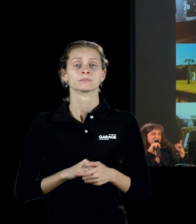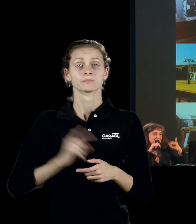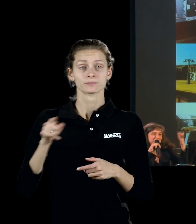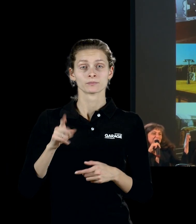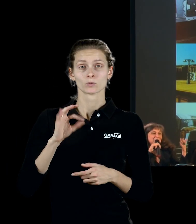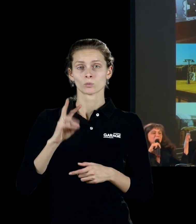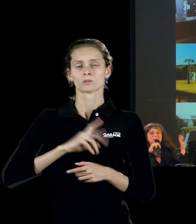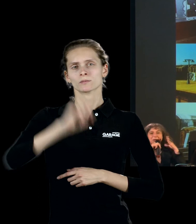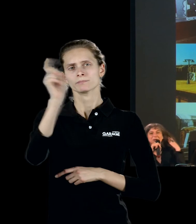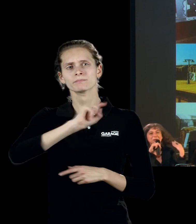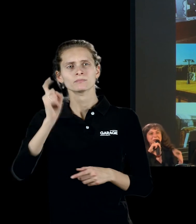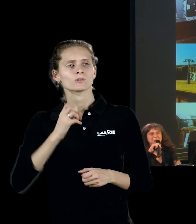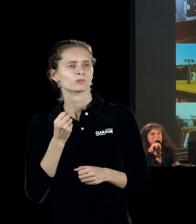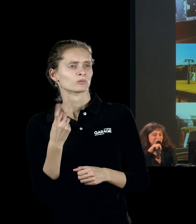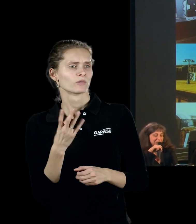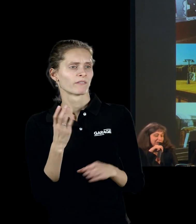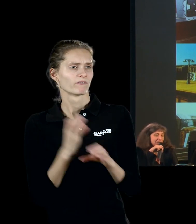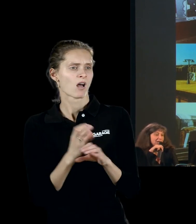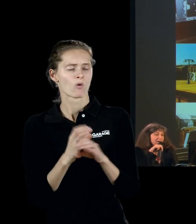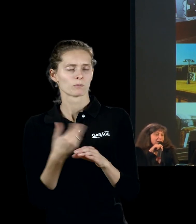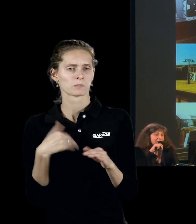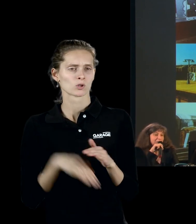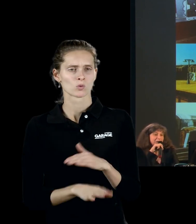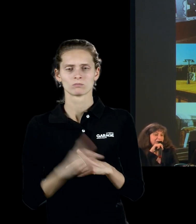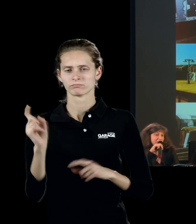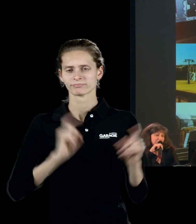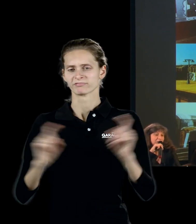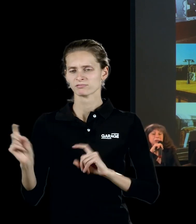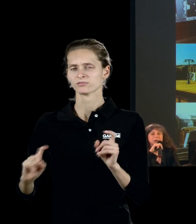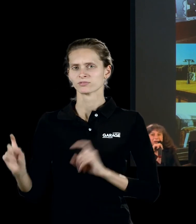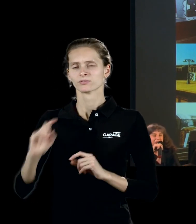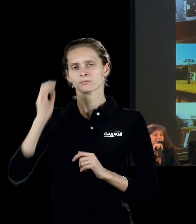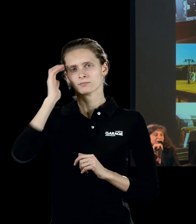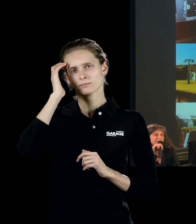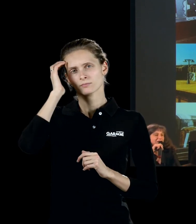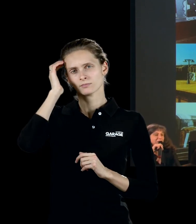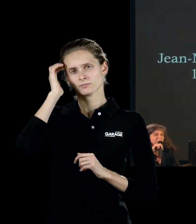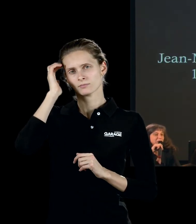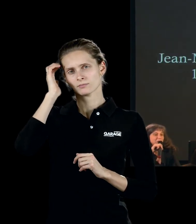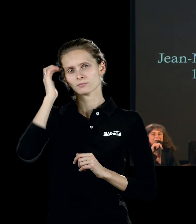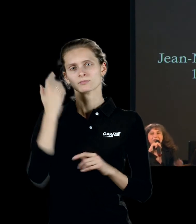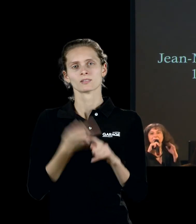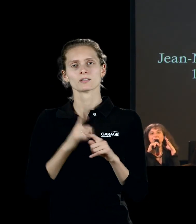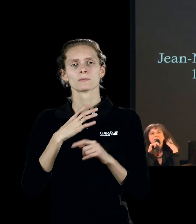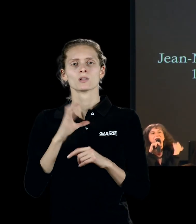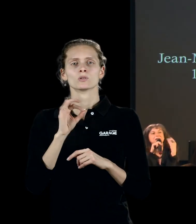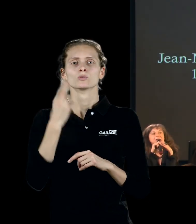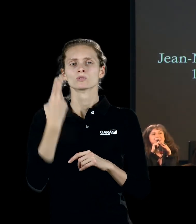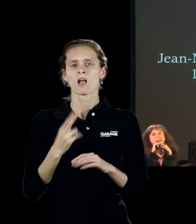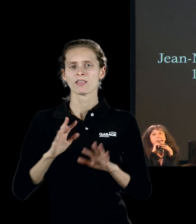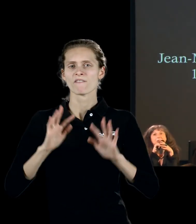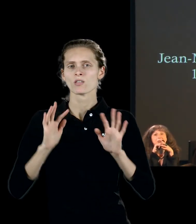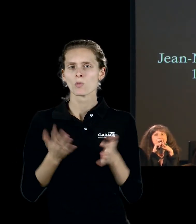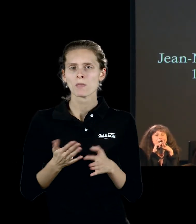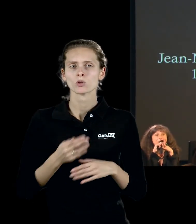Расписавший сколько вагонов метро он мог расписать. Феномен этот был, естественно, и социальным, и художественным. И